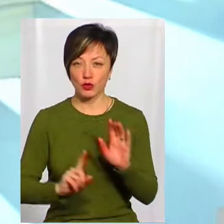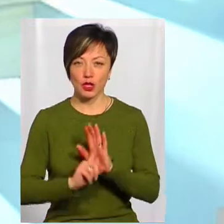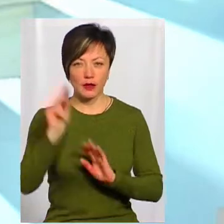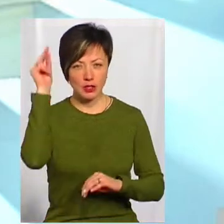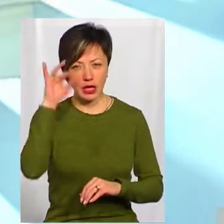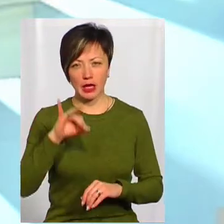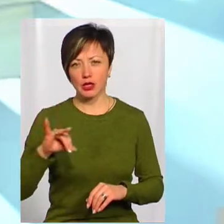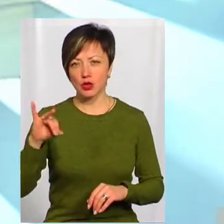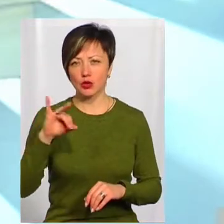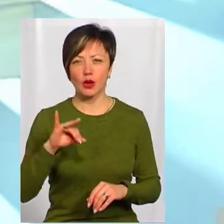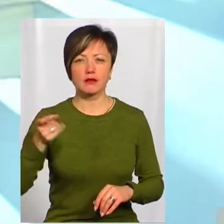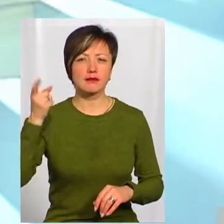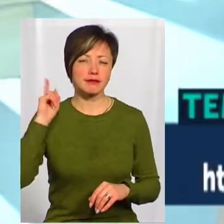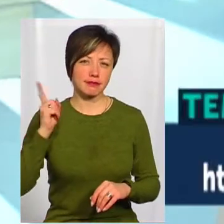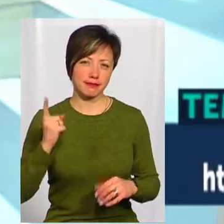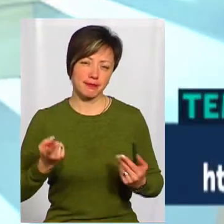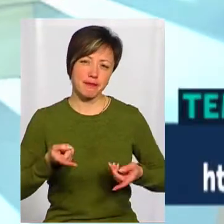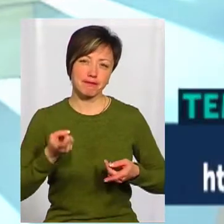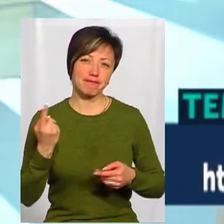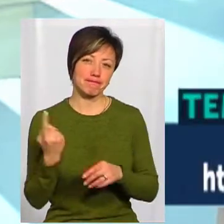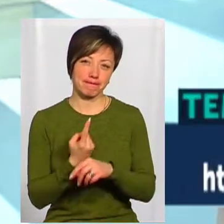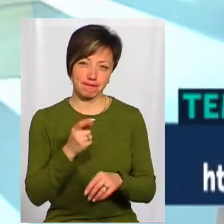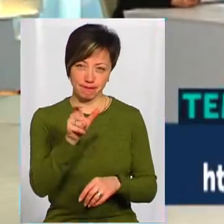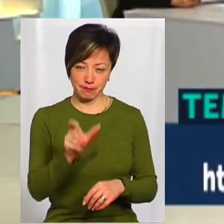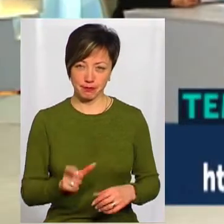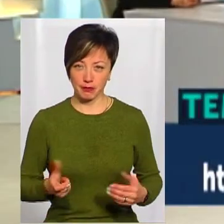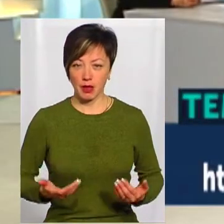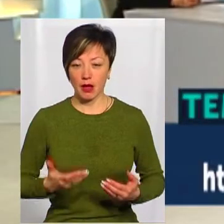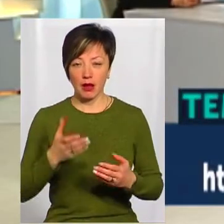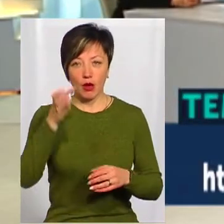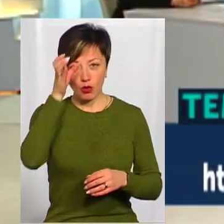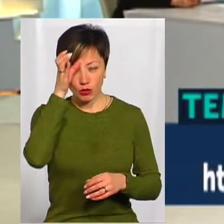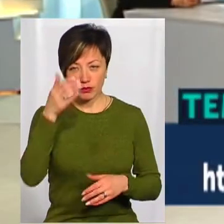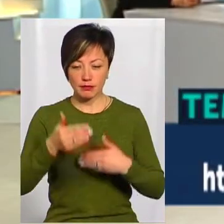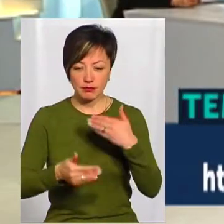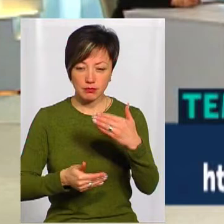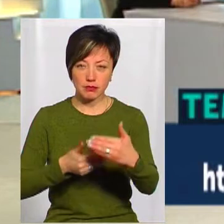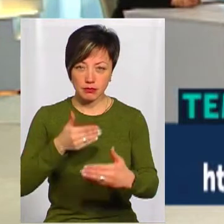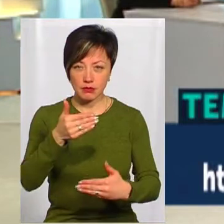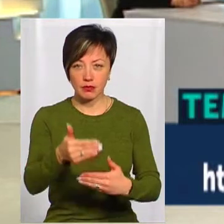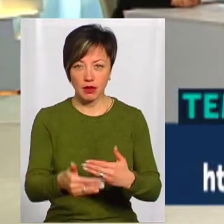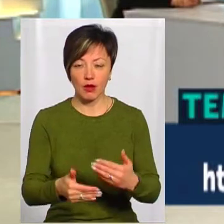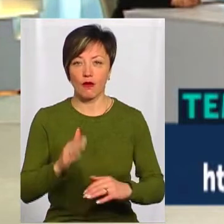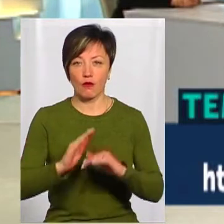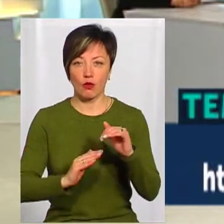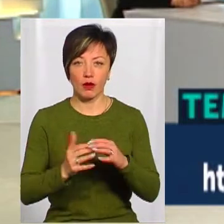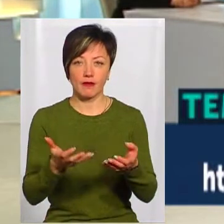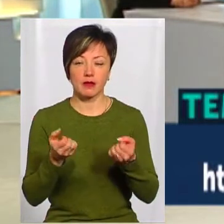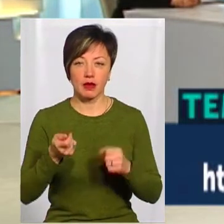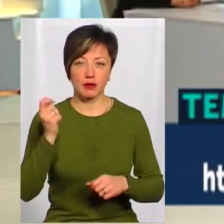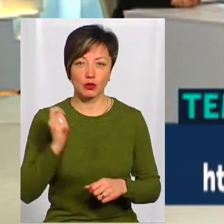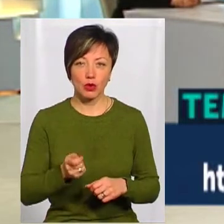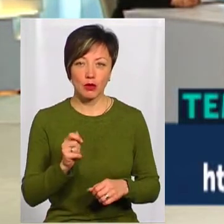вивчати історію, там, з перообітної людини. І яка дійшла своїм розуму, що можна взяти в руки сокиру, що можна